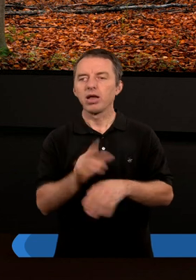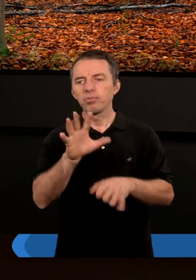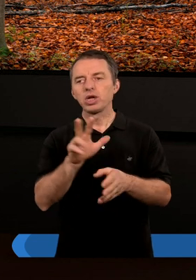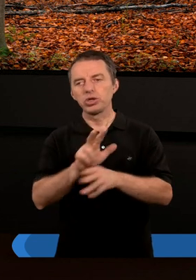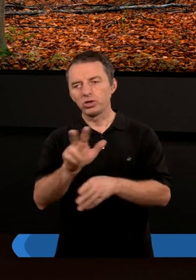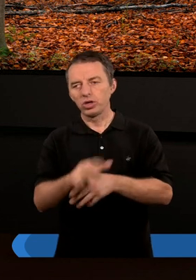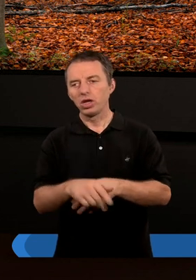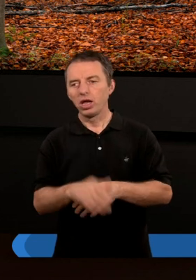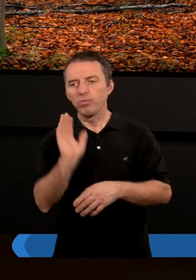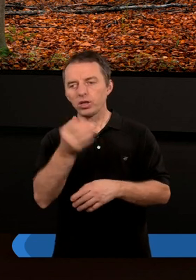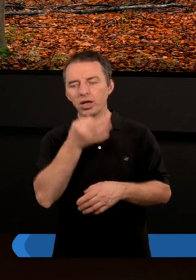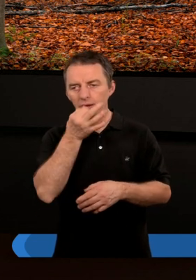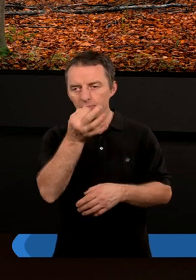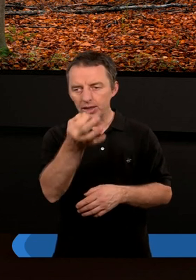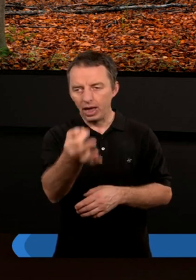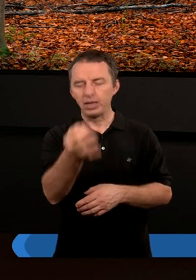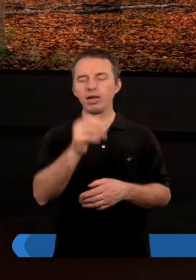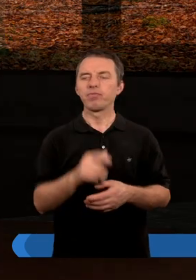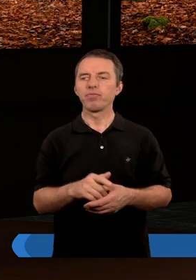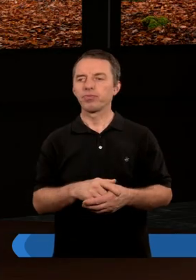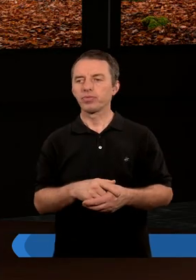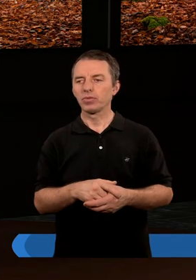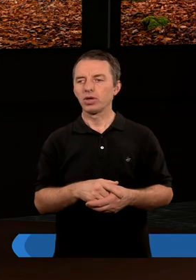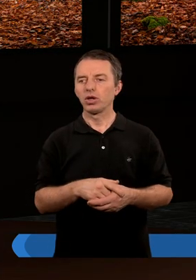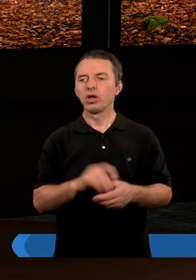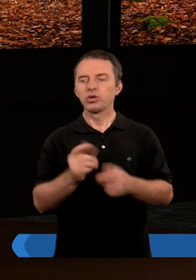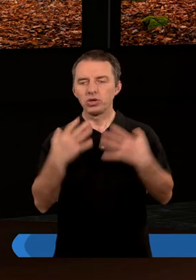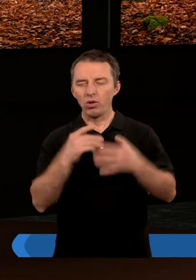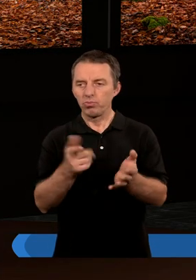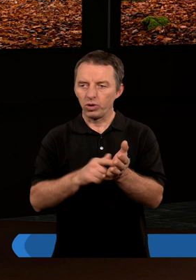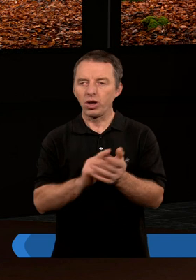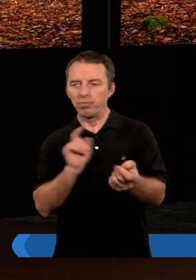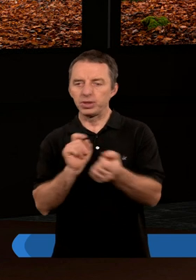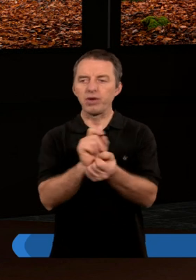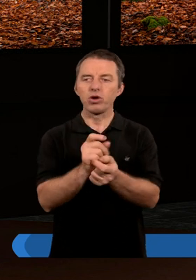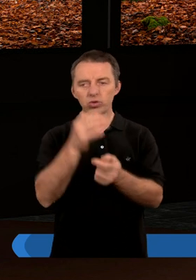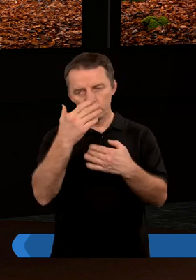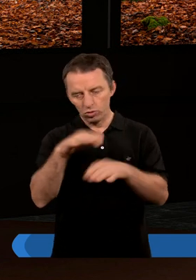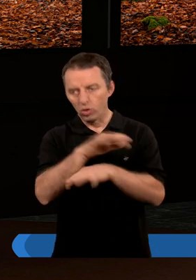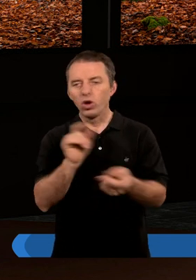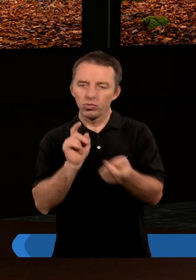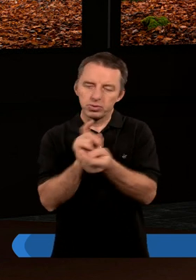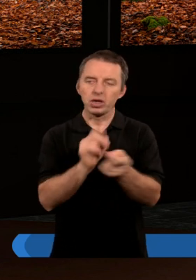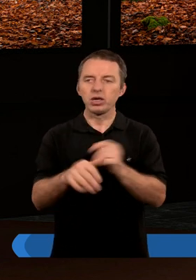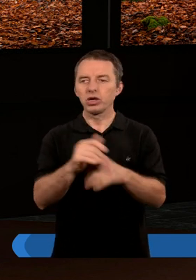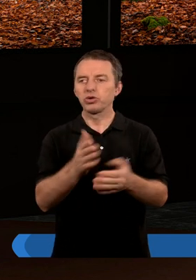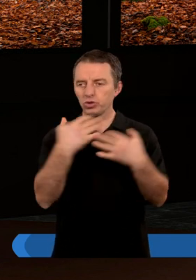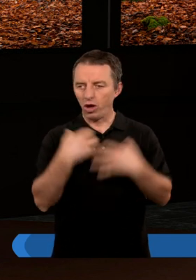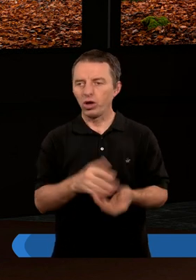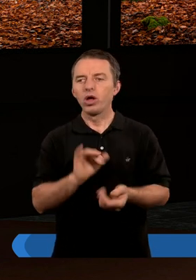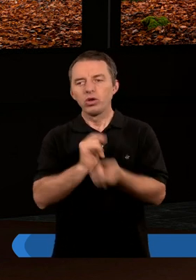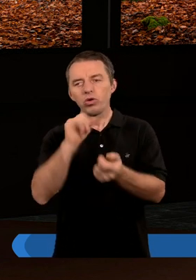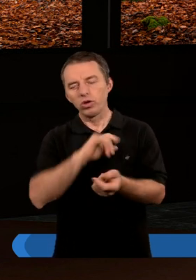,17, a potem zadam pytanie. Ciało bowiem pożąda na przekór duchowi, a duch na przekór ciału.